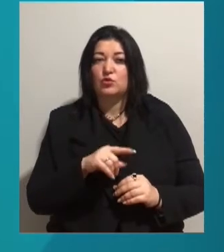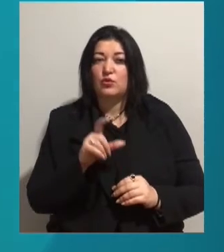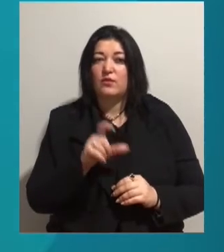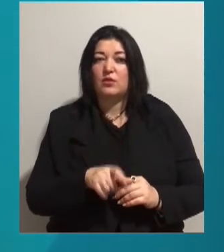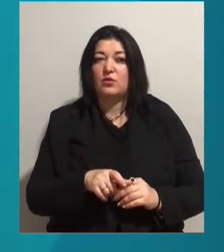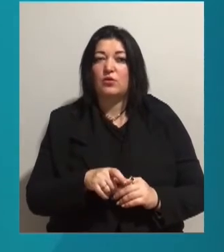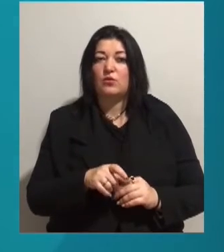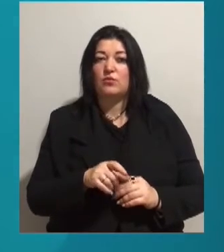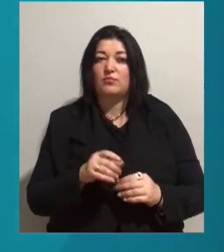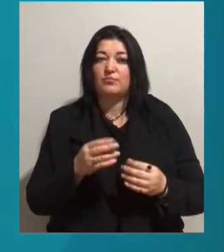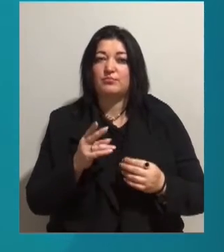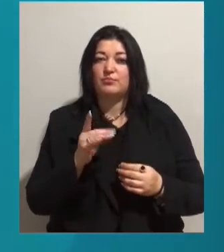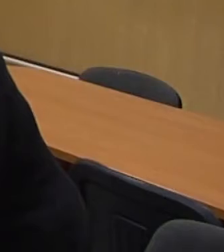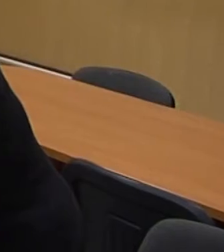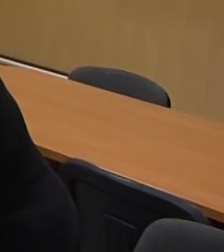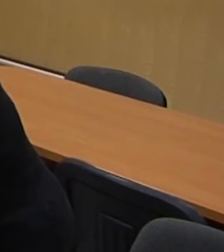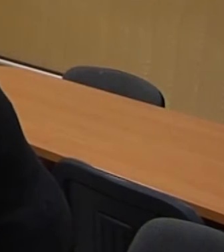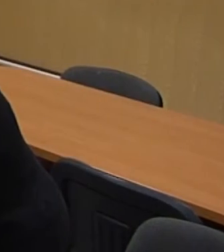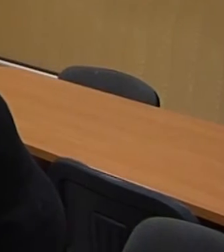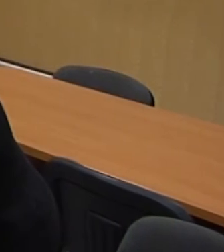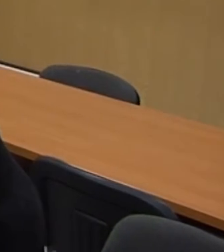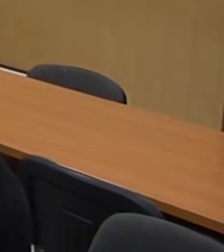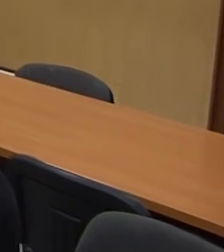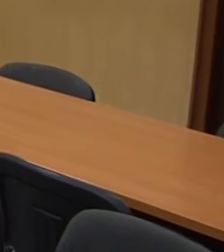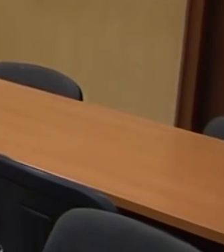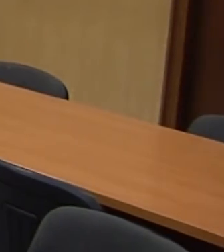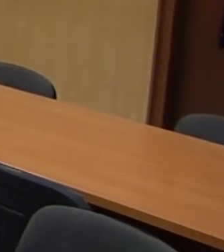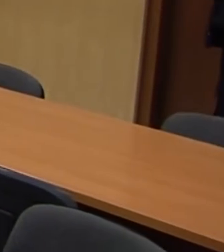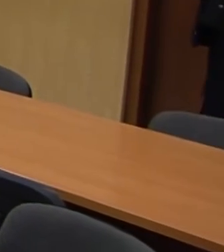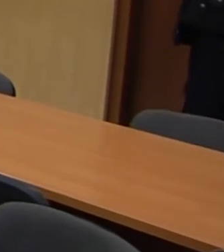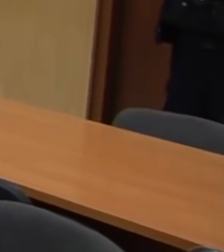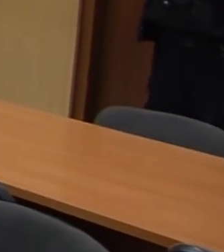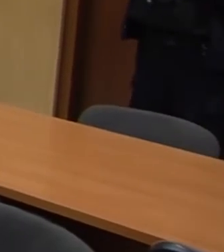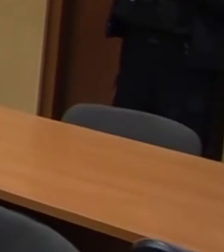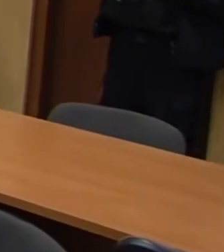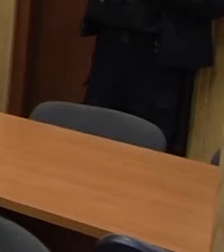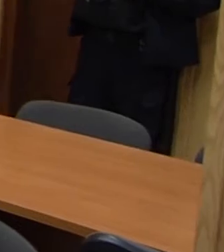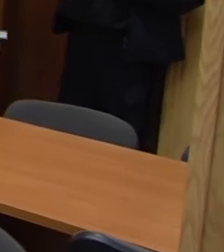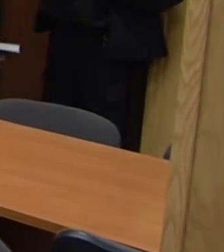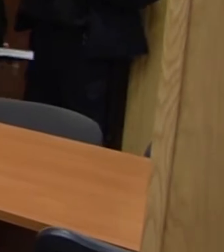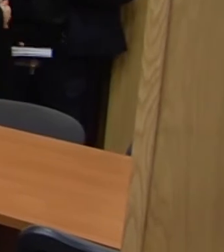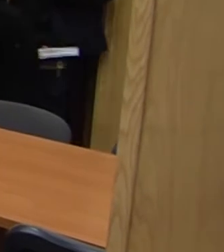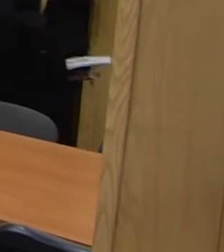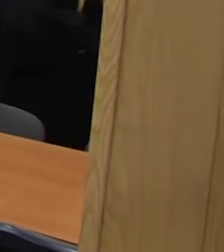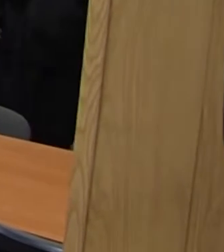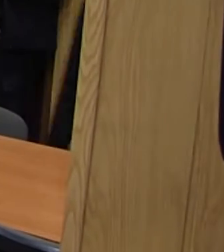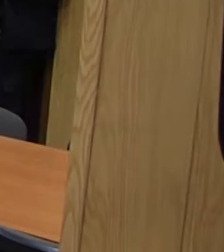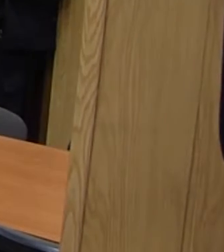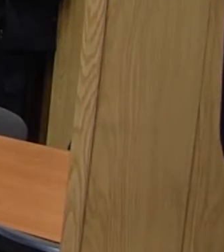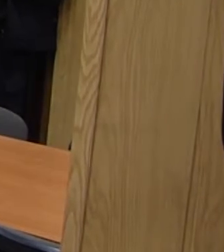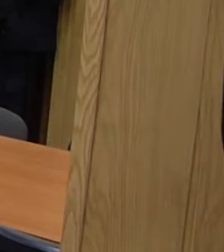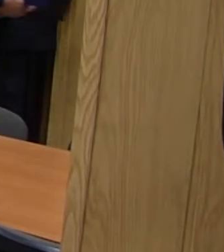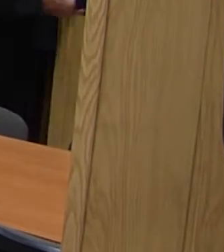клопотання про відвід прокурора без розгляду. В результаті судді оголосили перерву у судовому засіданні до 21